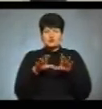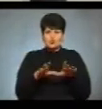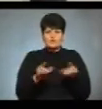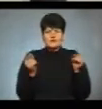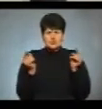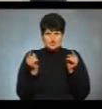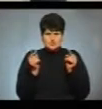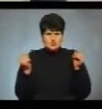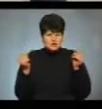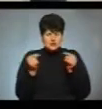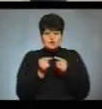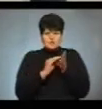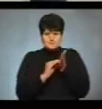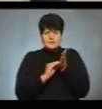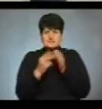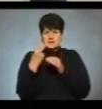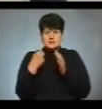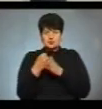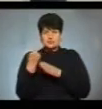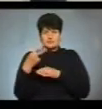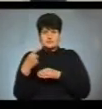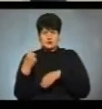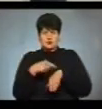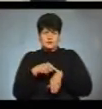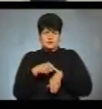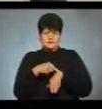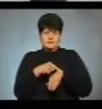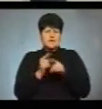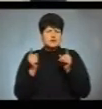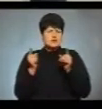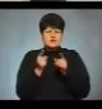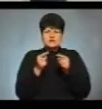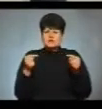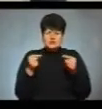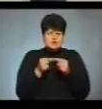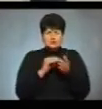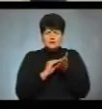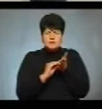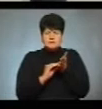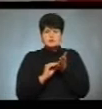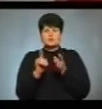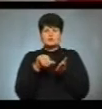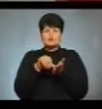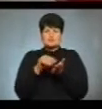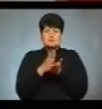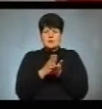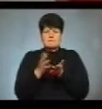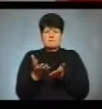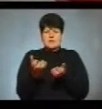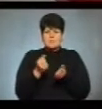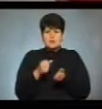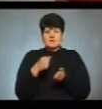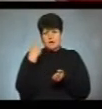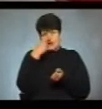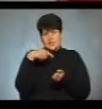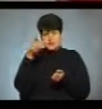чіткіше регламентує з 20 по 21 годину. Чітко прописано, відповідно, що участь має брати особисто кандидат.